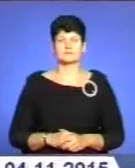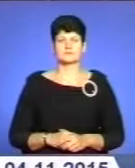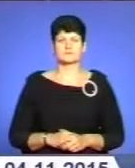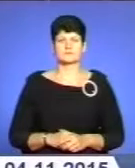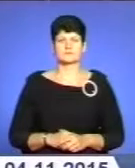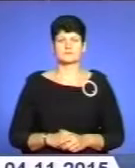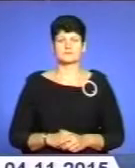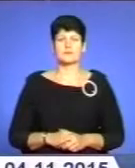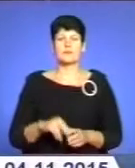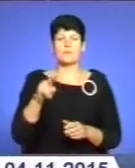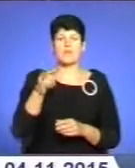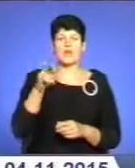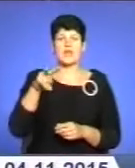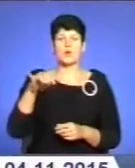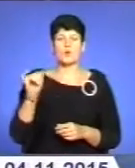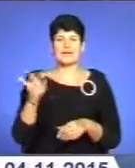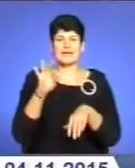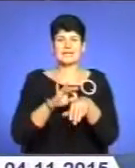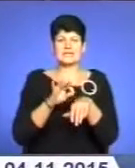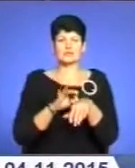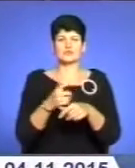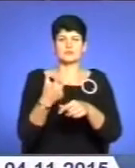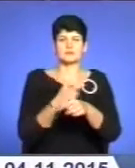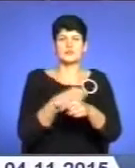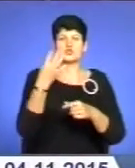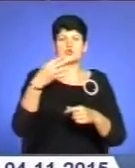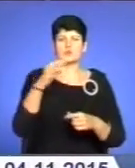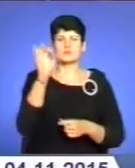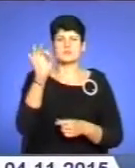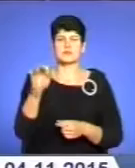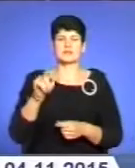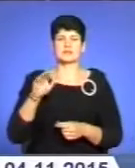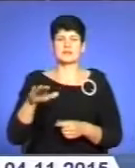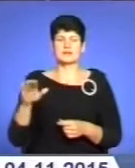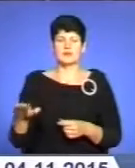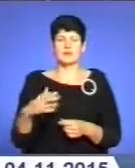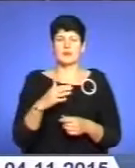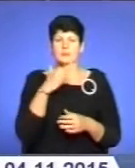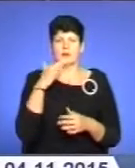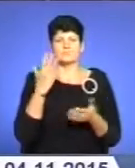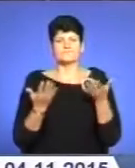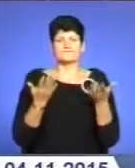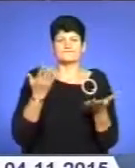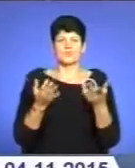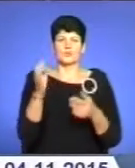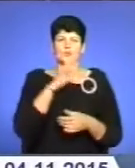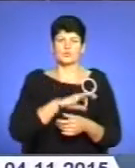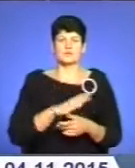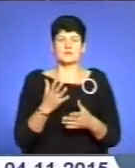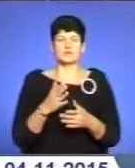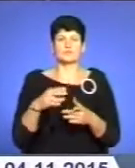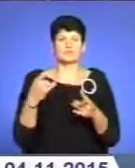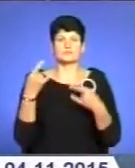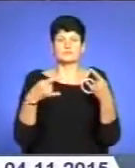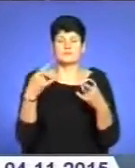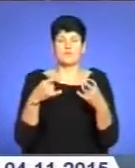Від поліоміеліту на Тернопільщині щепили 40% дітей. Чимало батьків вагаються, чи користуватися вакциною, адже у засобах масової інформації